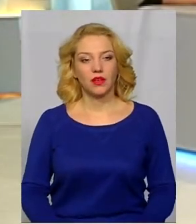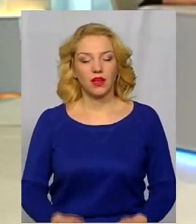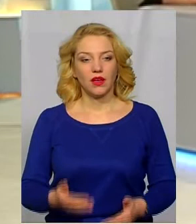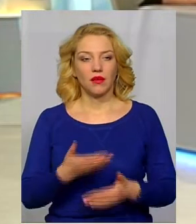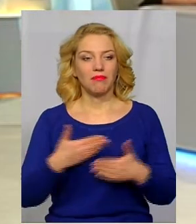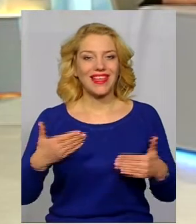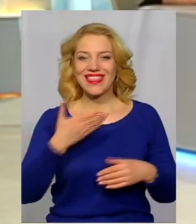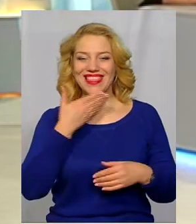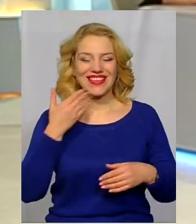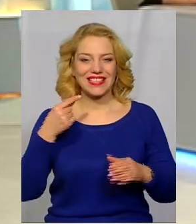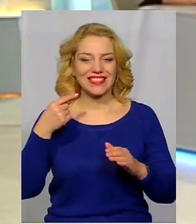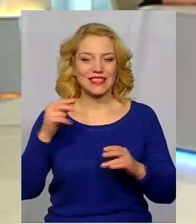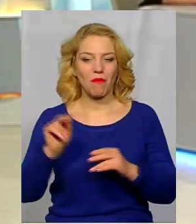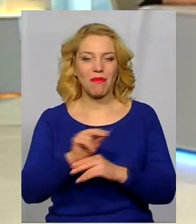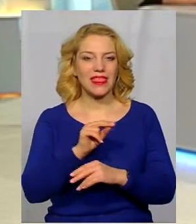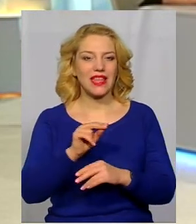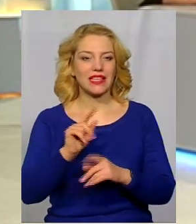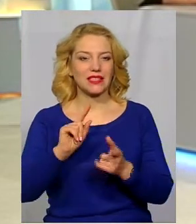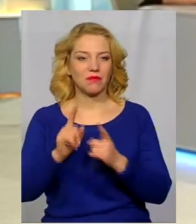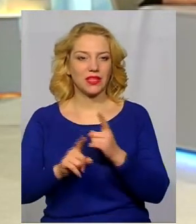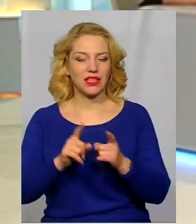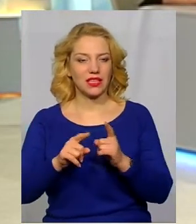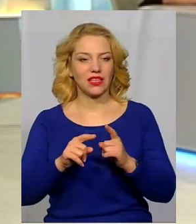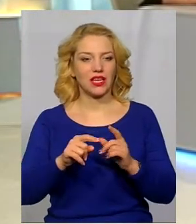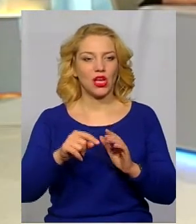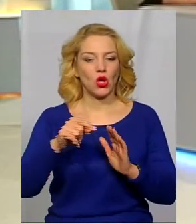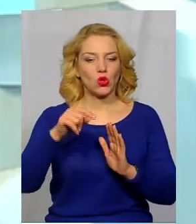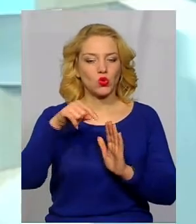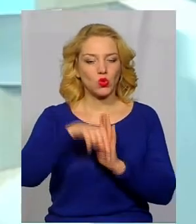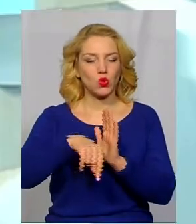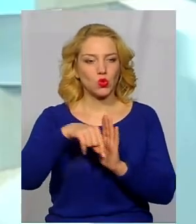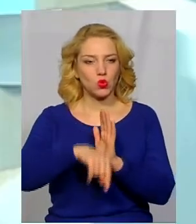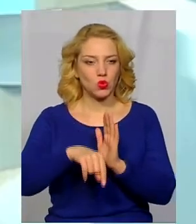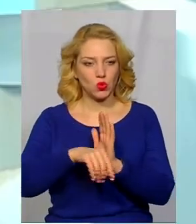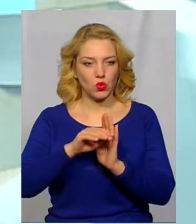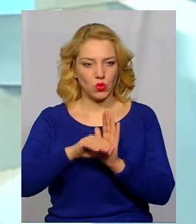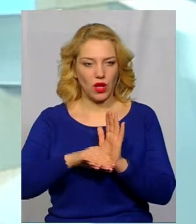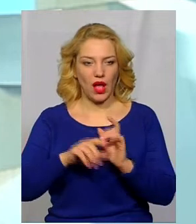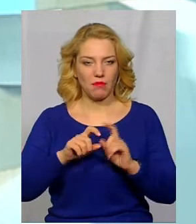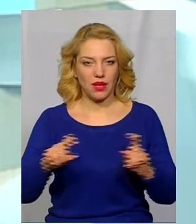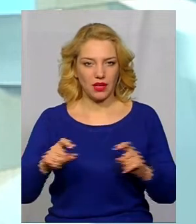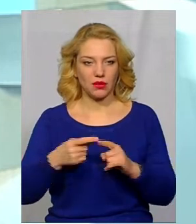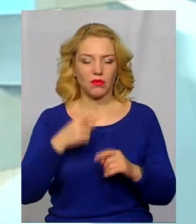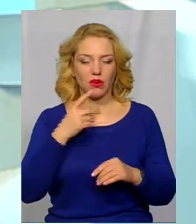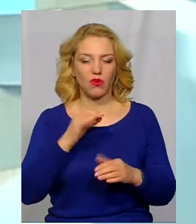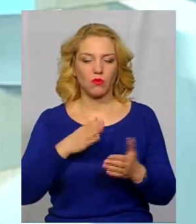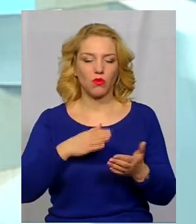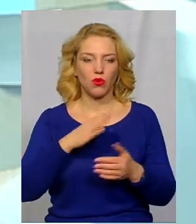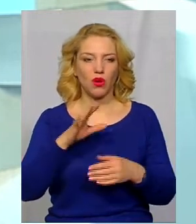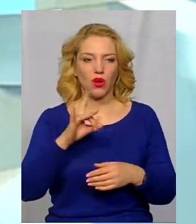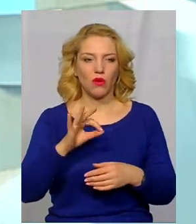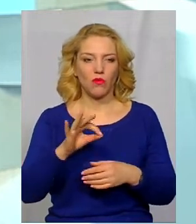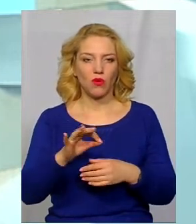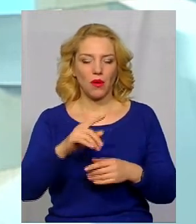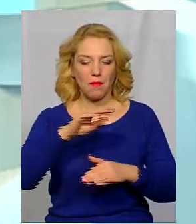структуру апарату, бо адміністрація складається з апарату структурних підрозділів. В даному випадку йде мова про структурні підрозділи. Реорганізація